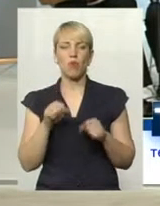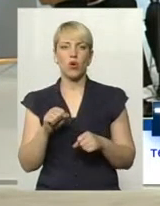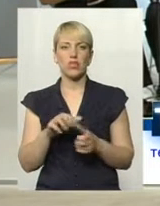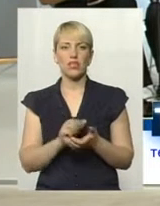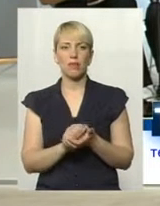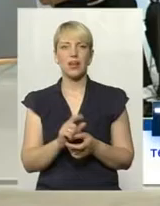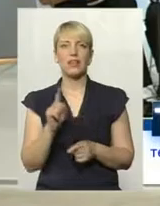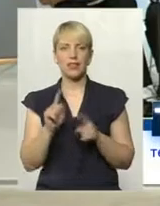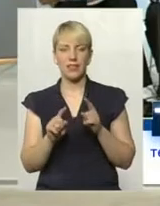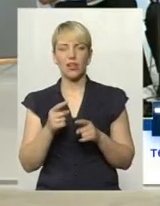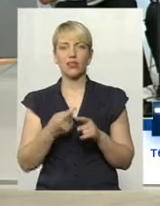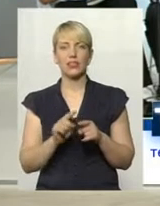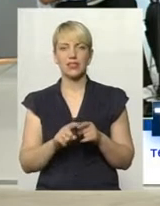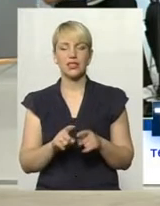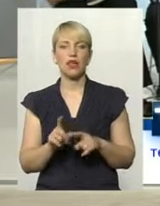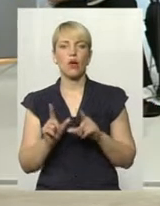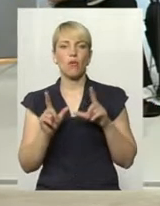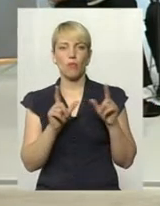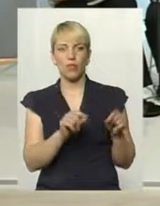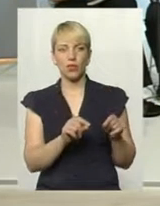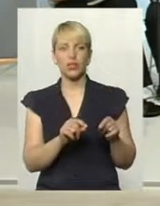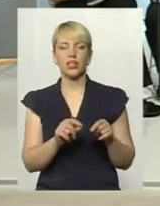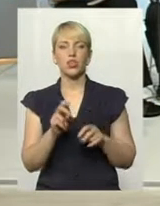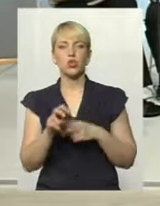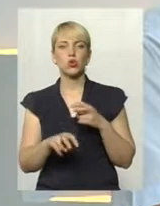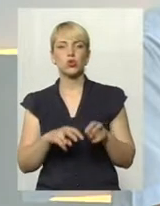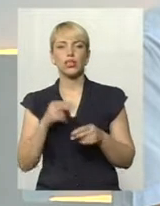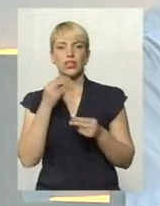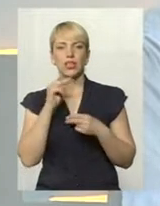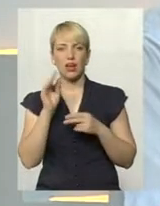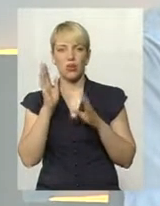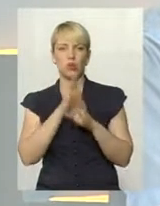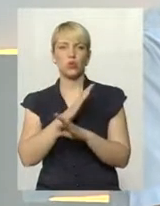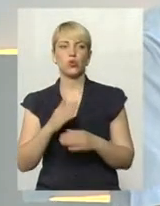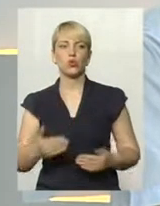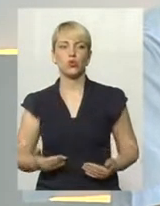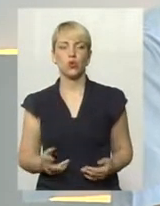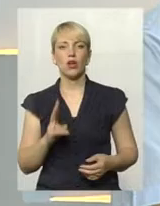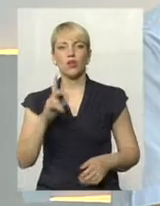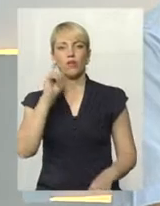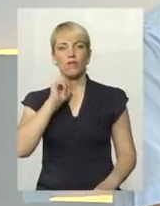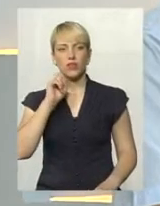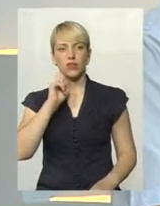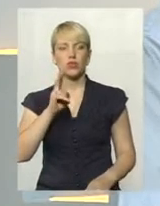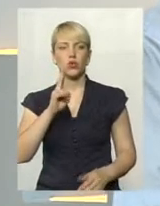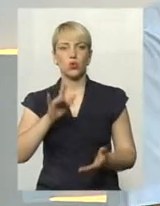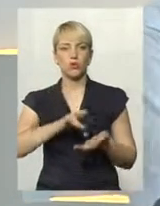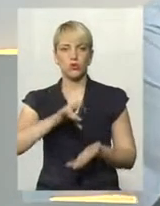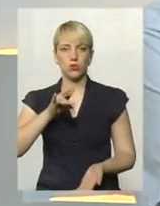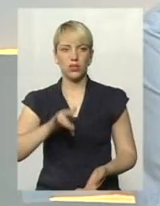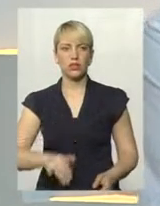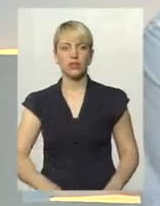уїхав, дійсно, як не кажуть, кордон. Ми поїхали шукати кращої долі і кращого тренера. Хто в Вінницю, хто в столицю,